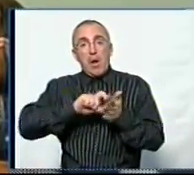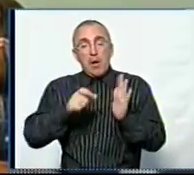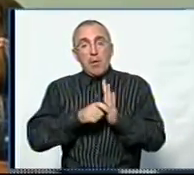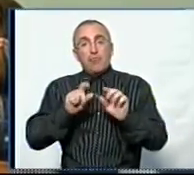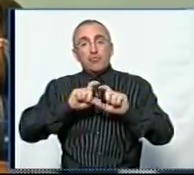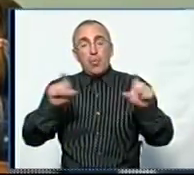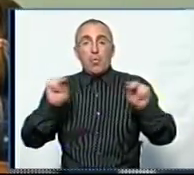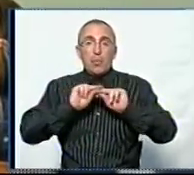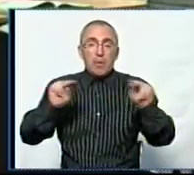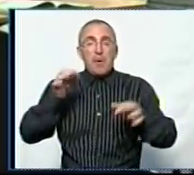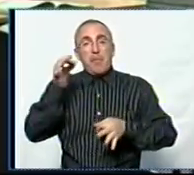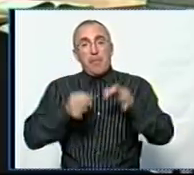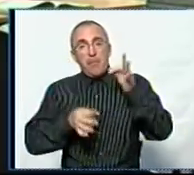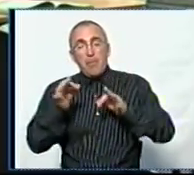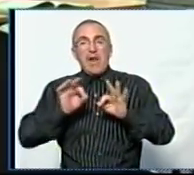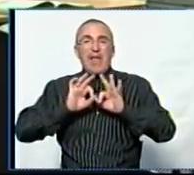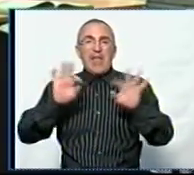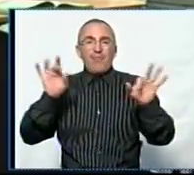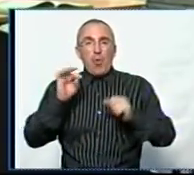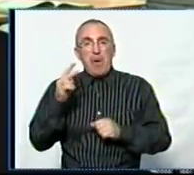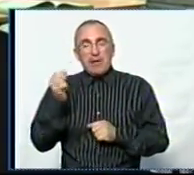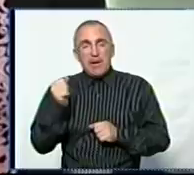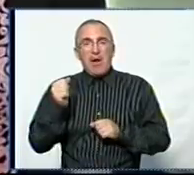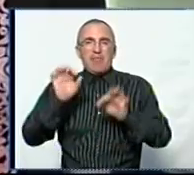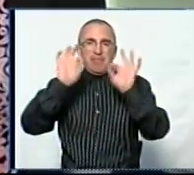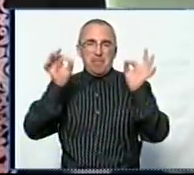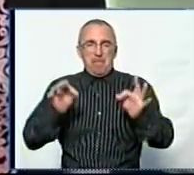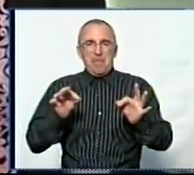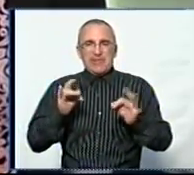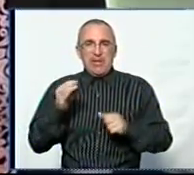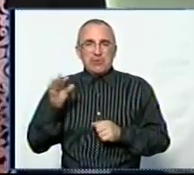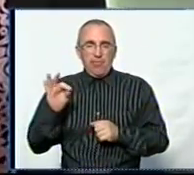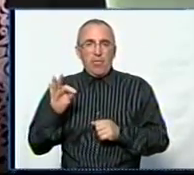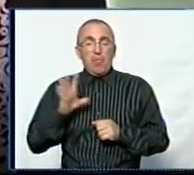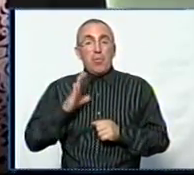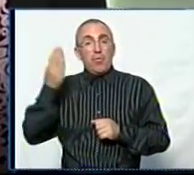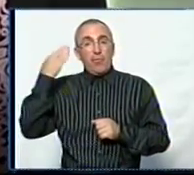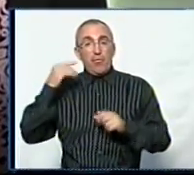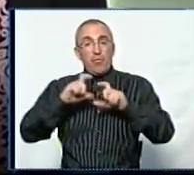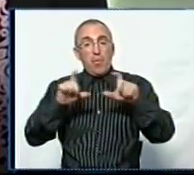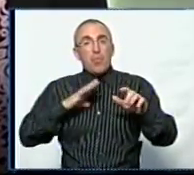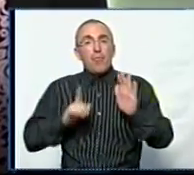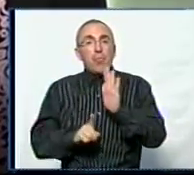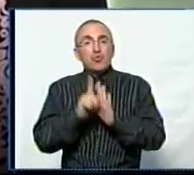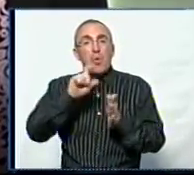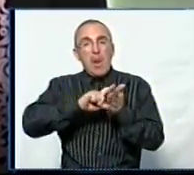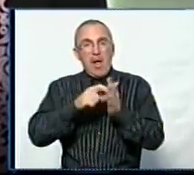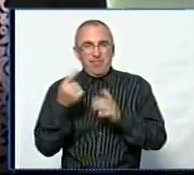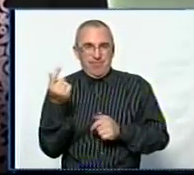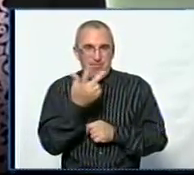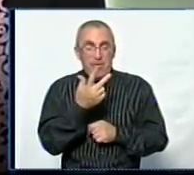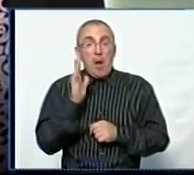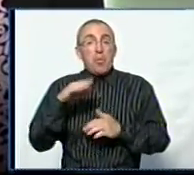викладає хімію, природознавство, інформатику, образотворче мистецтво. «Працювала декілька років вчителям початкових класів, а потім за